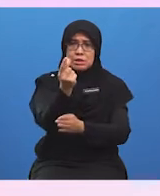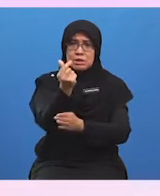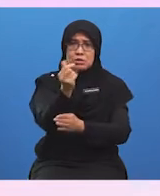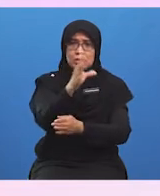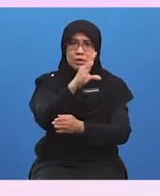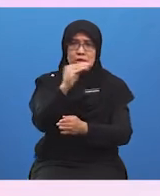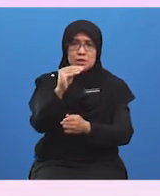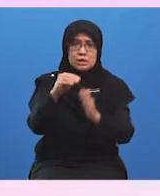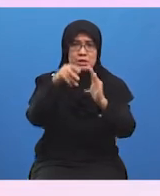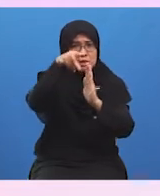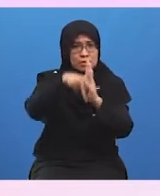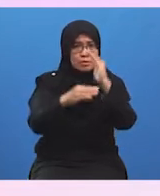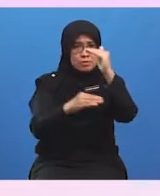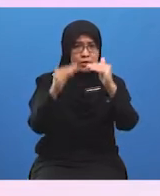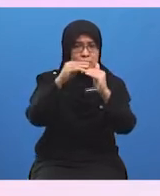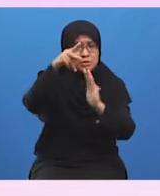perniagaan.